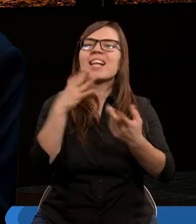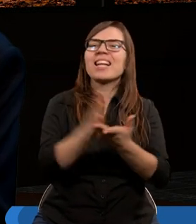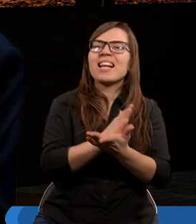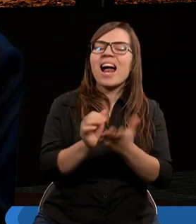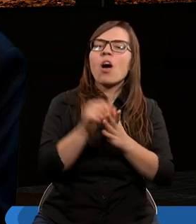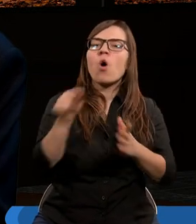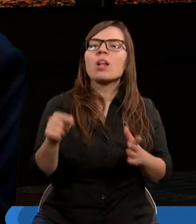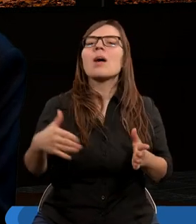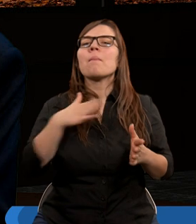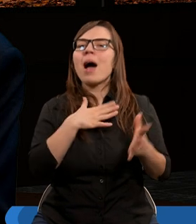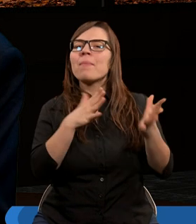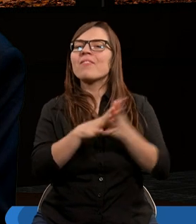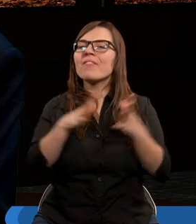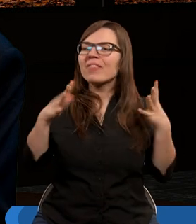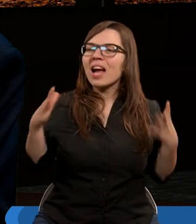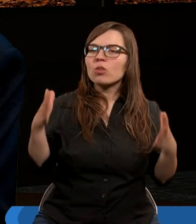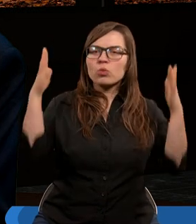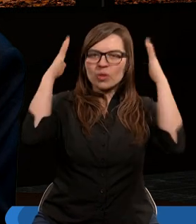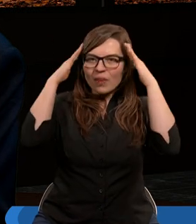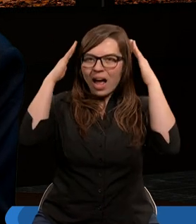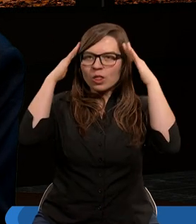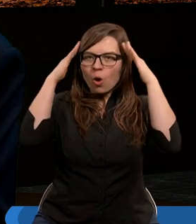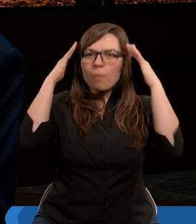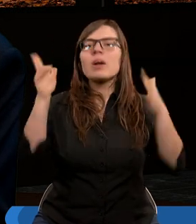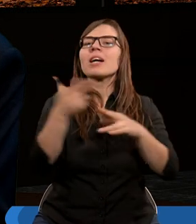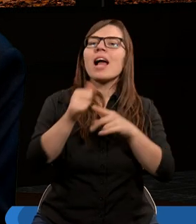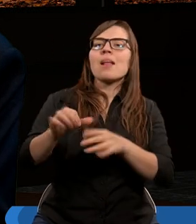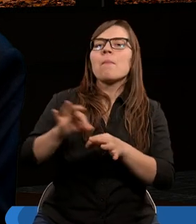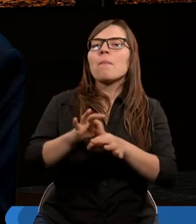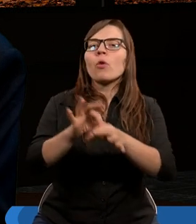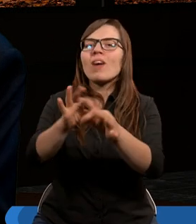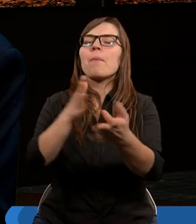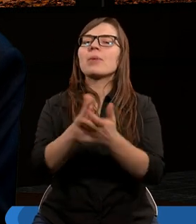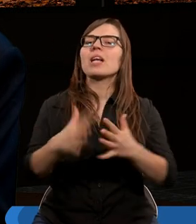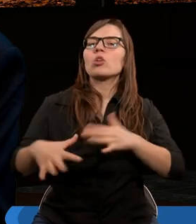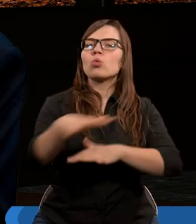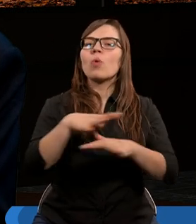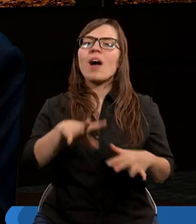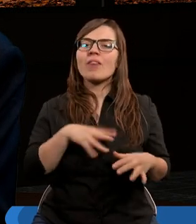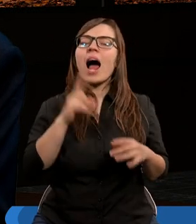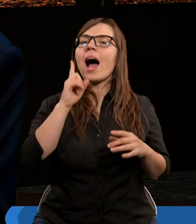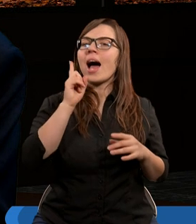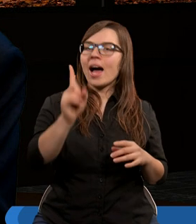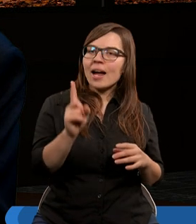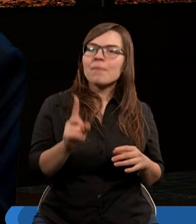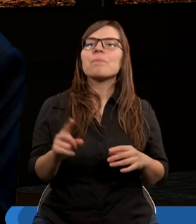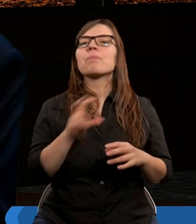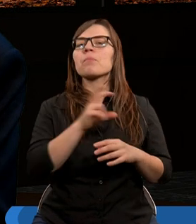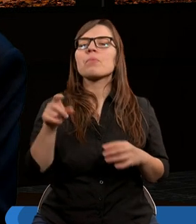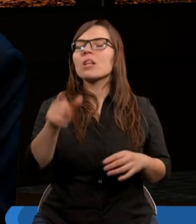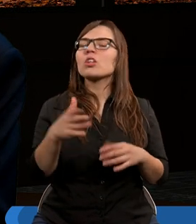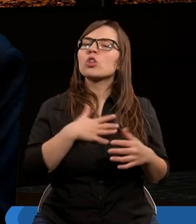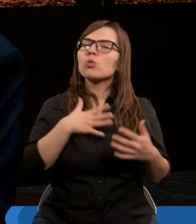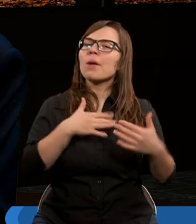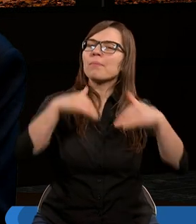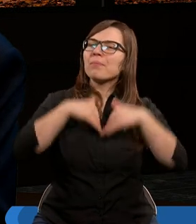tego mamy większą świadomość, kiedy jesteśmy prowadzeni przez Ducha Świętego, ale czy nie zdarza